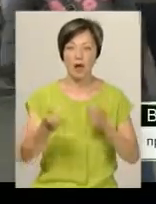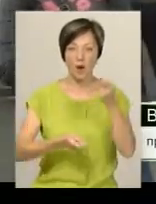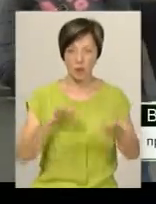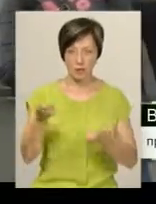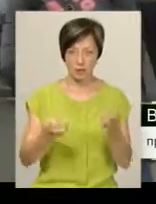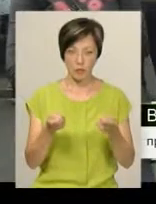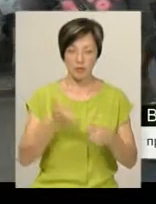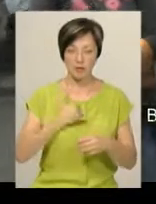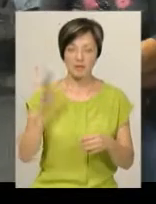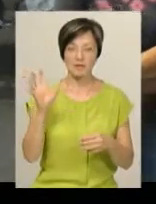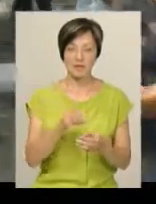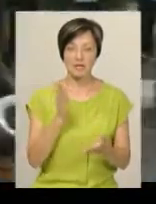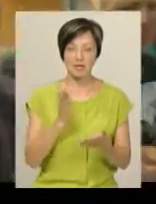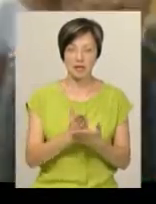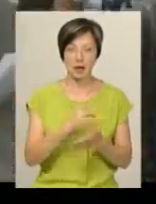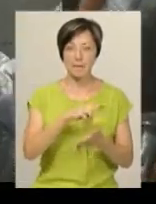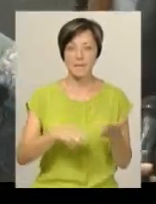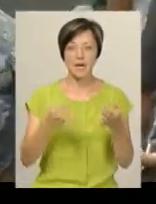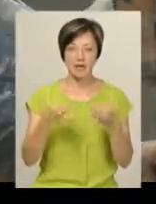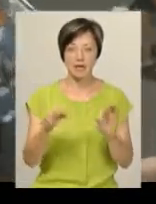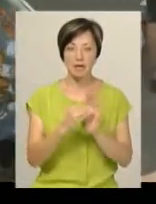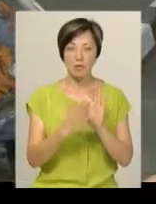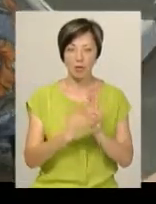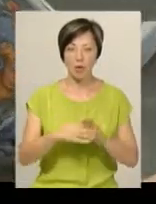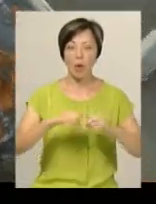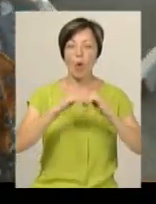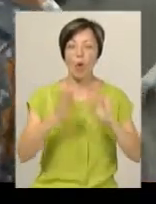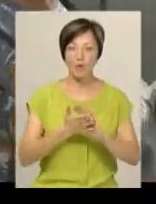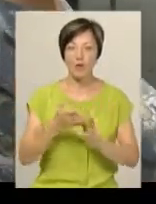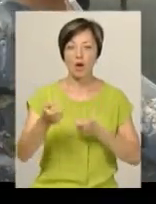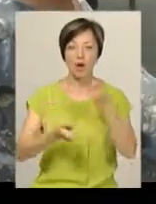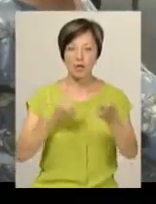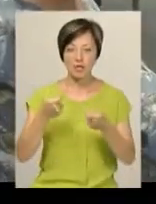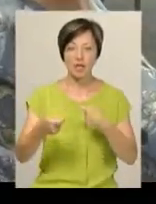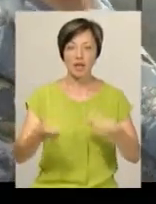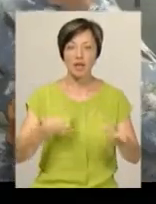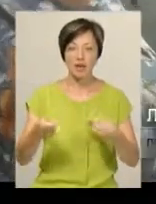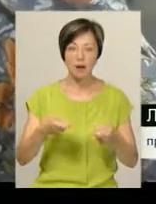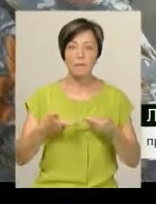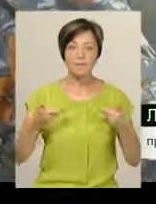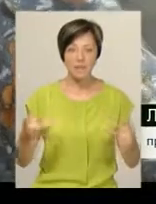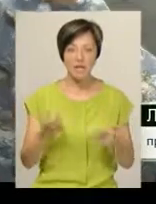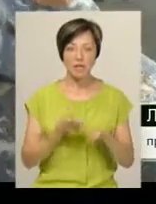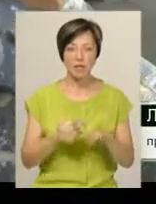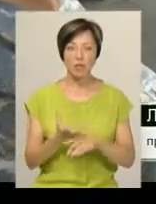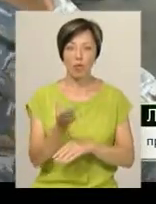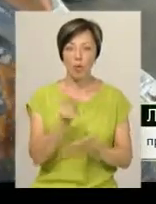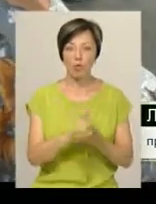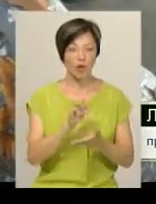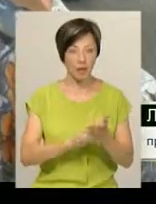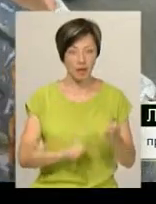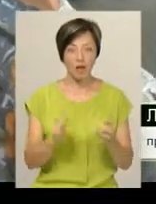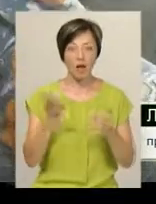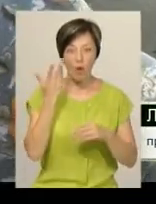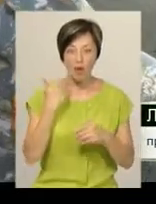У є патент, в якому написано «Оптово роздрібна торгівля, ми затеплотимо патенти». Але